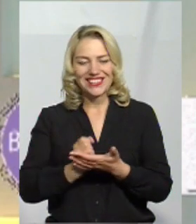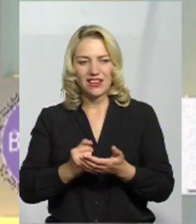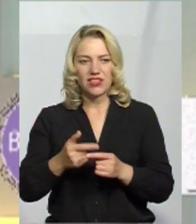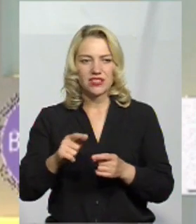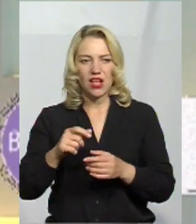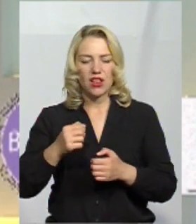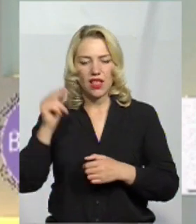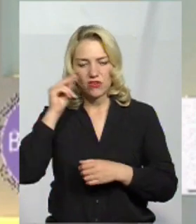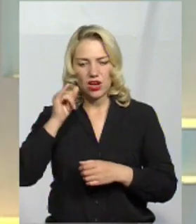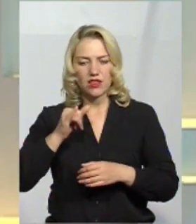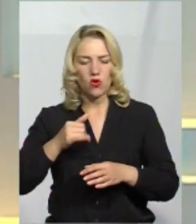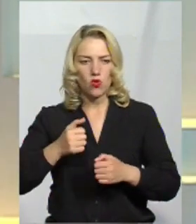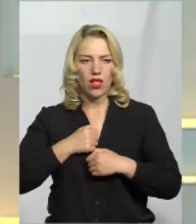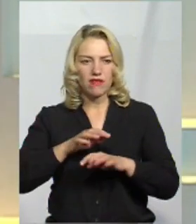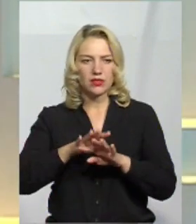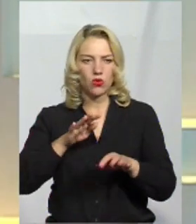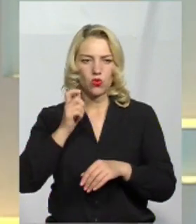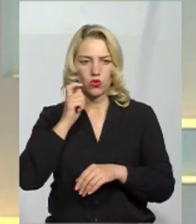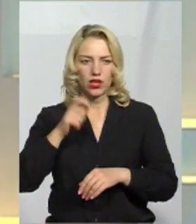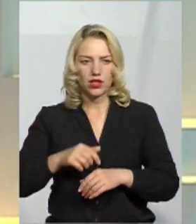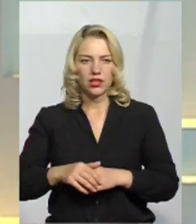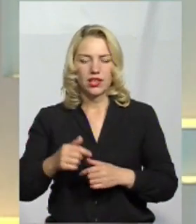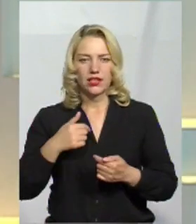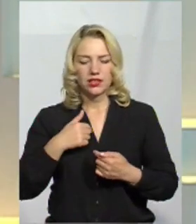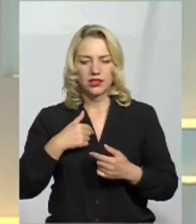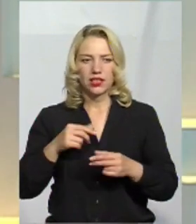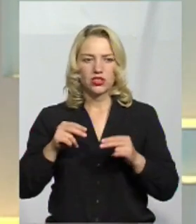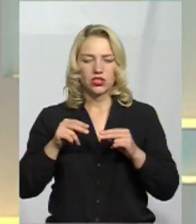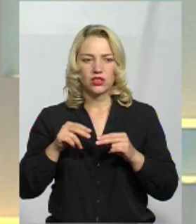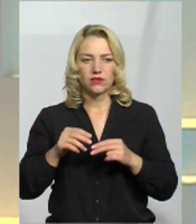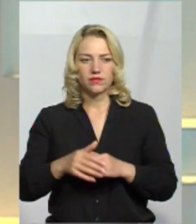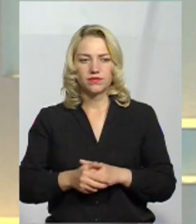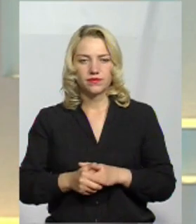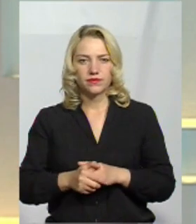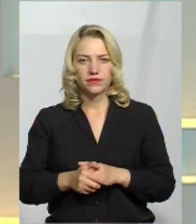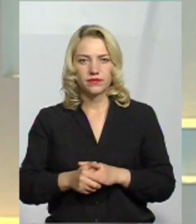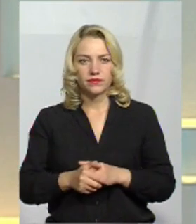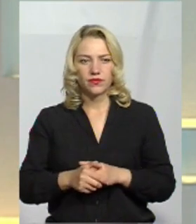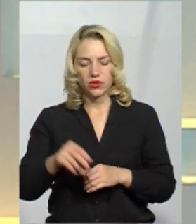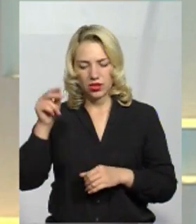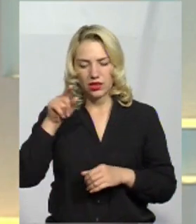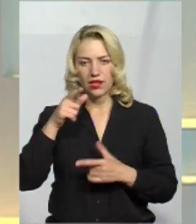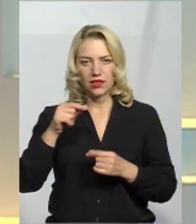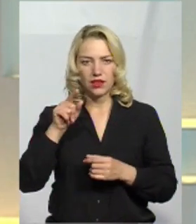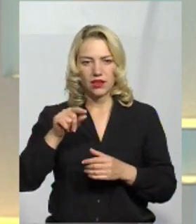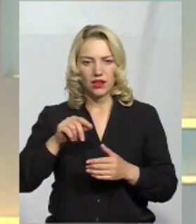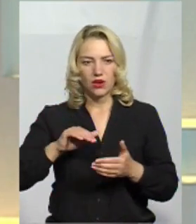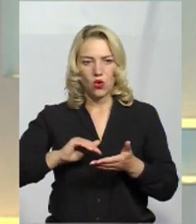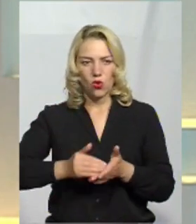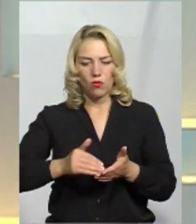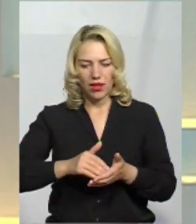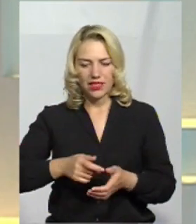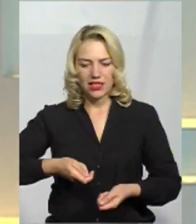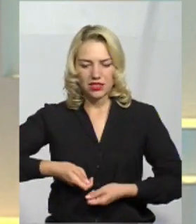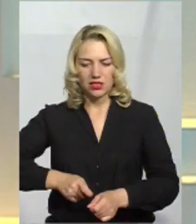лавах Збройних Сил України. Я скажу чесно, байдикують. Вчити копати українського солдата на сьогоднішній день, коли